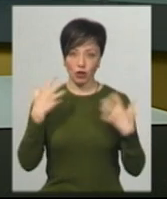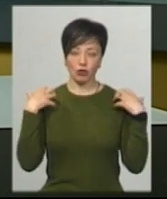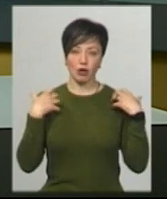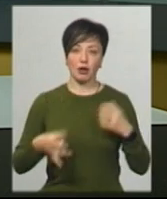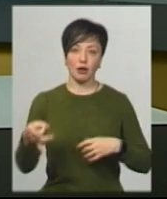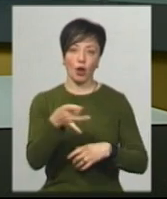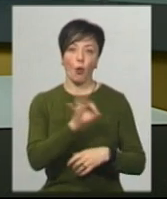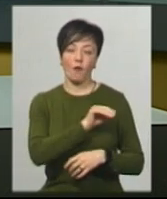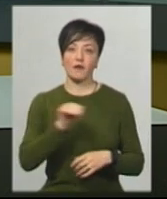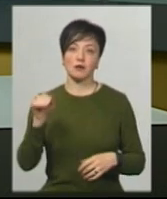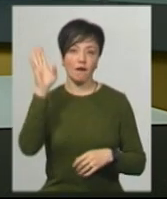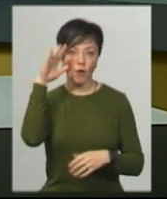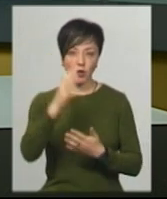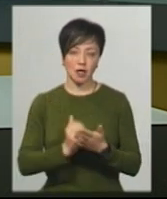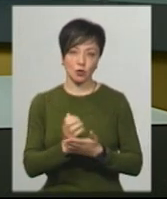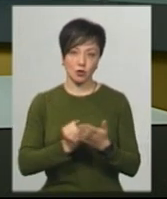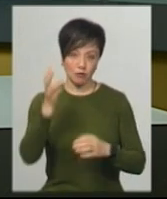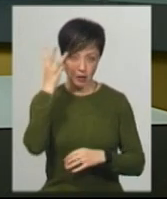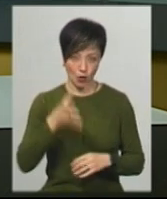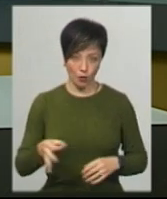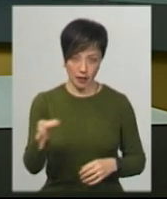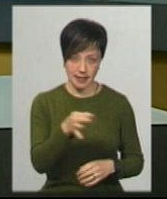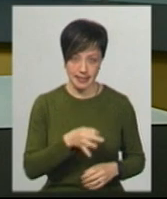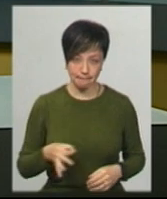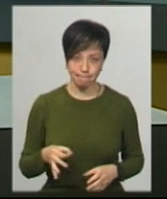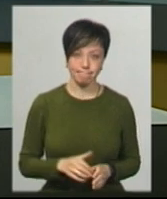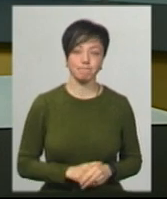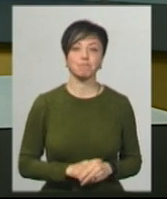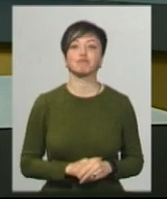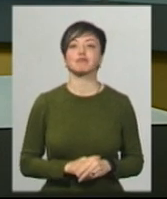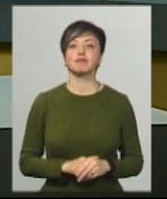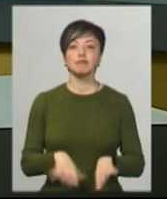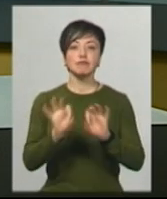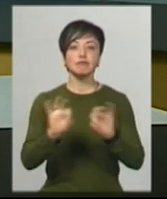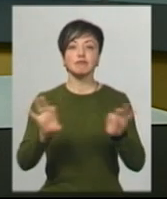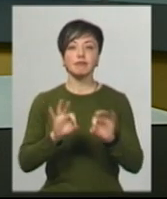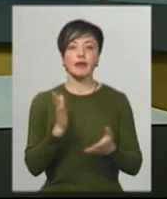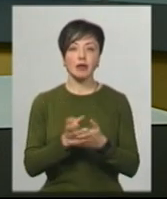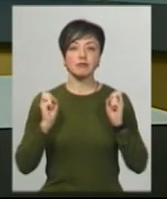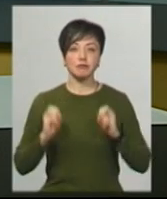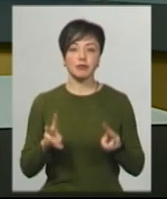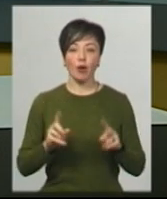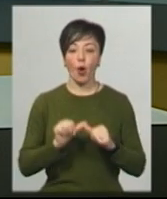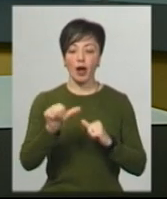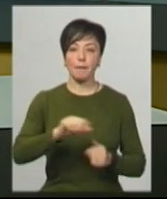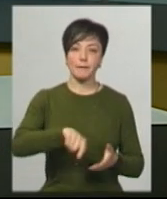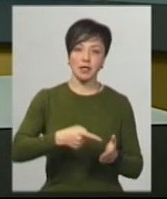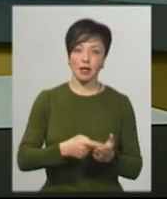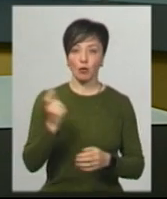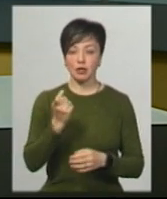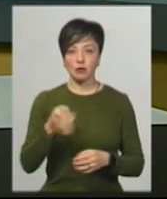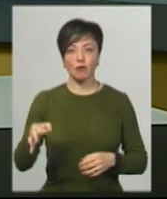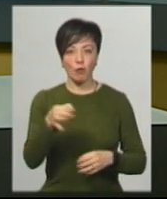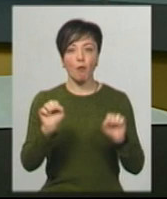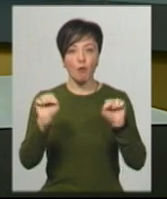регіонального офісу водних ресурсів у Хмельницькій області Юрій Демінський. За його словами, є загроза, що окремі міста та господарства